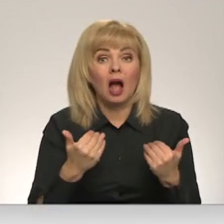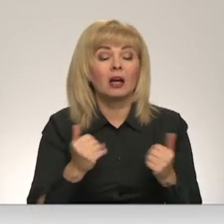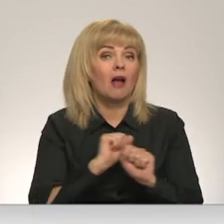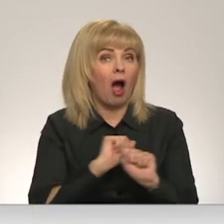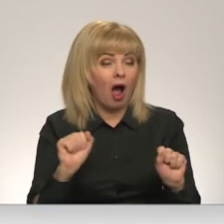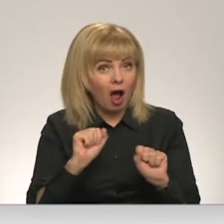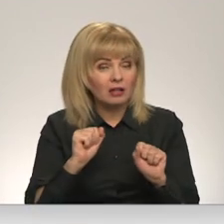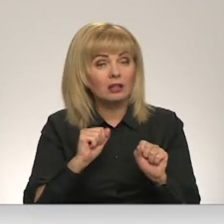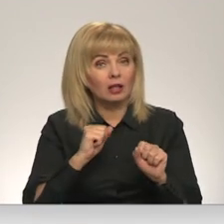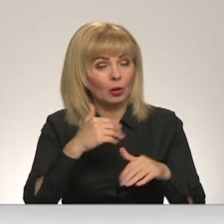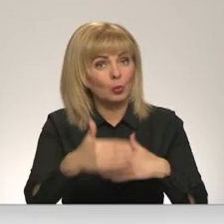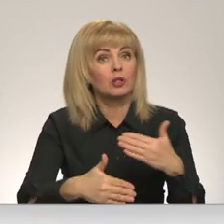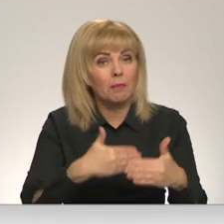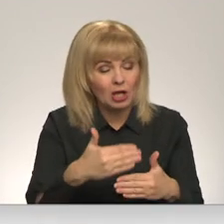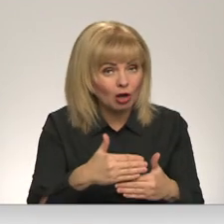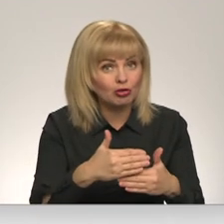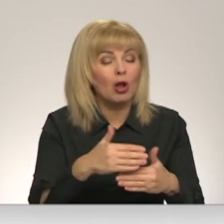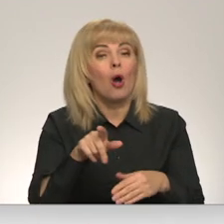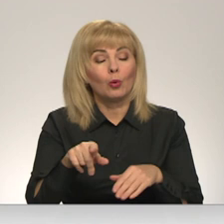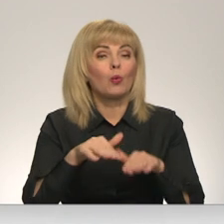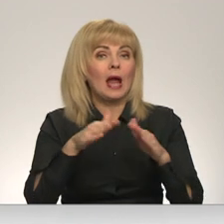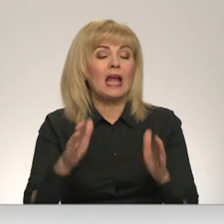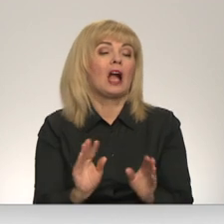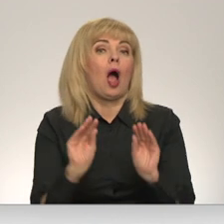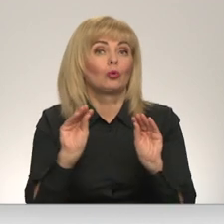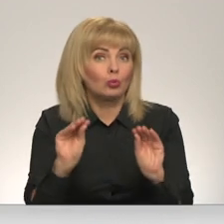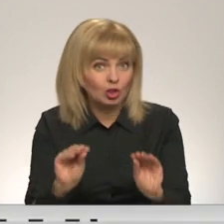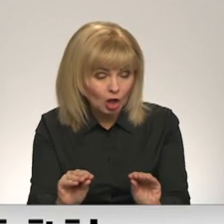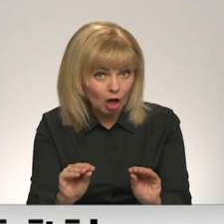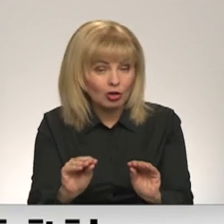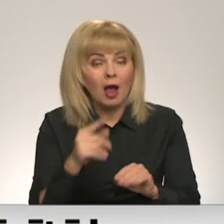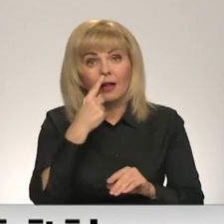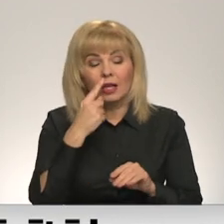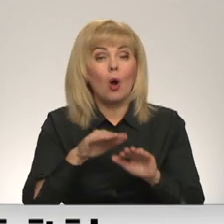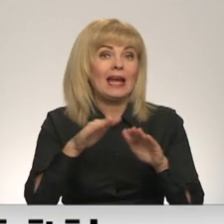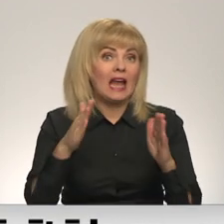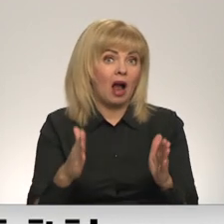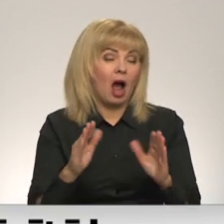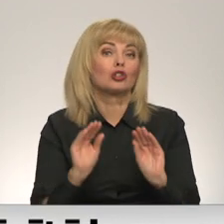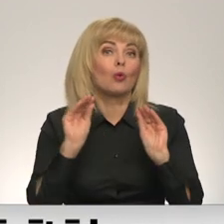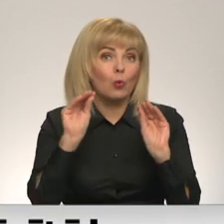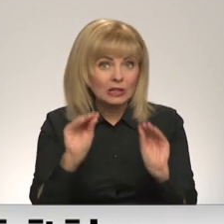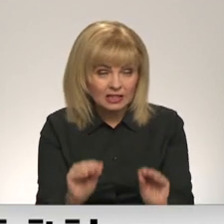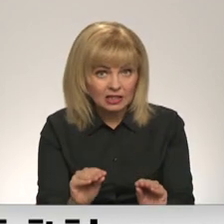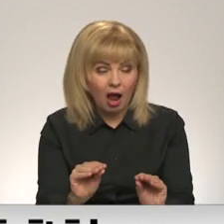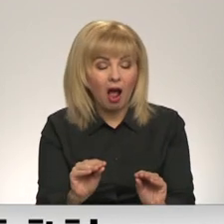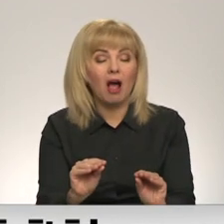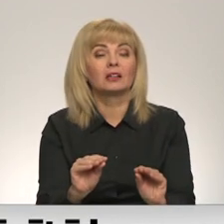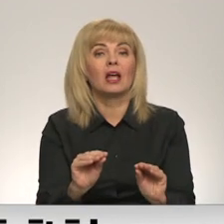soļiem iet uz priekšu ar pašu iekārtu uzstādīšanu un faktiski tikko iekārts ir uzstādīts, tad praktiski